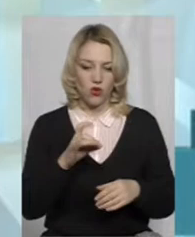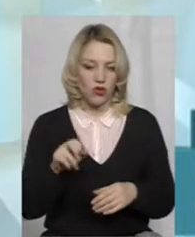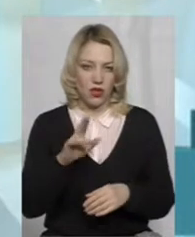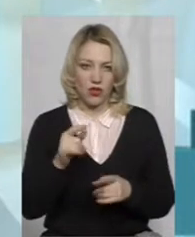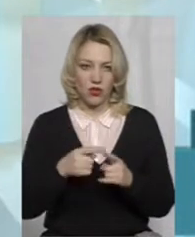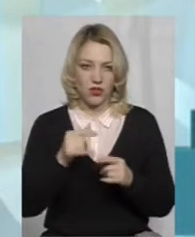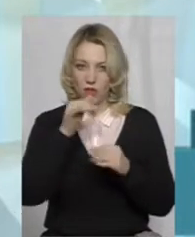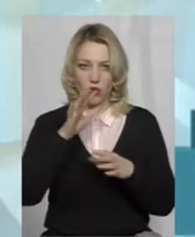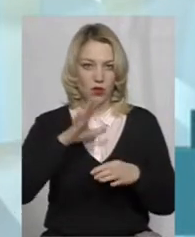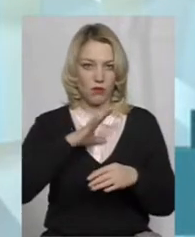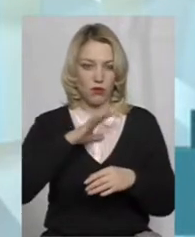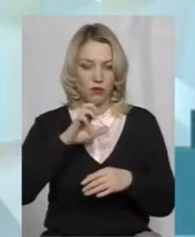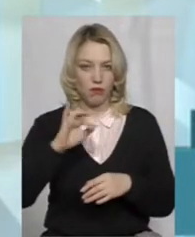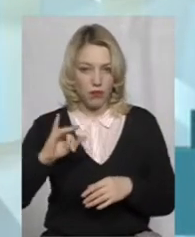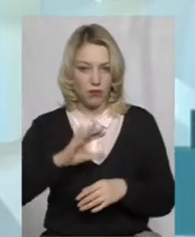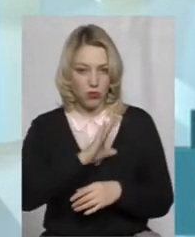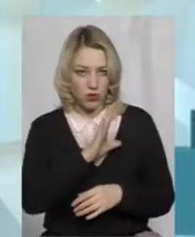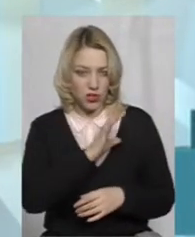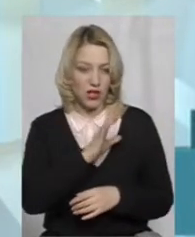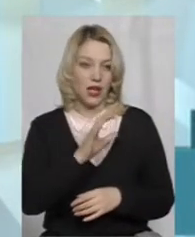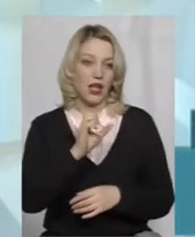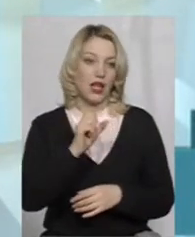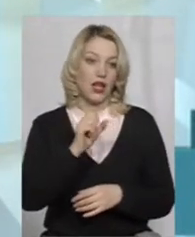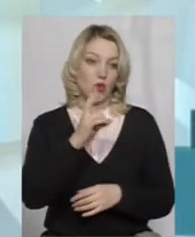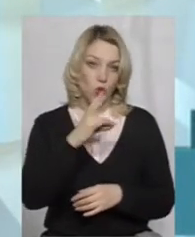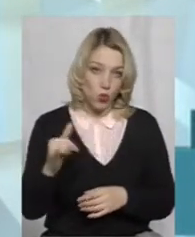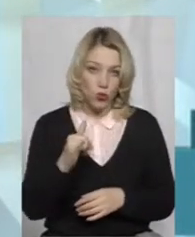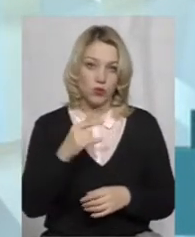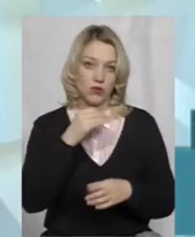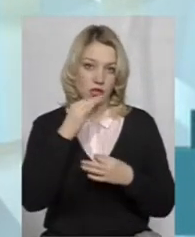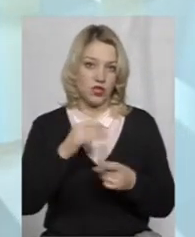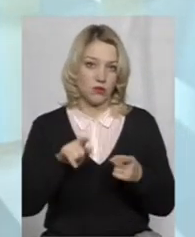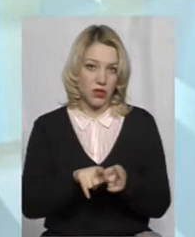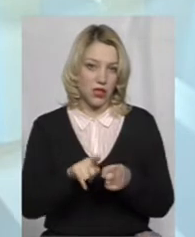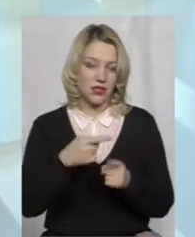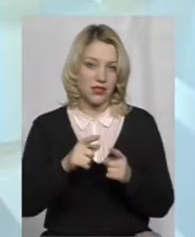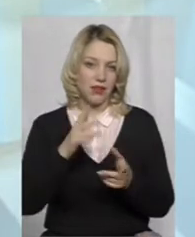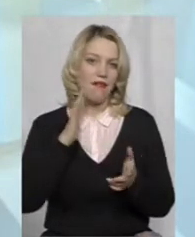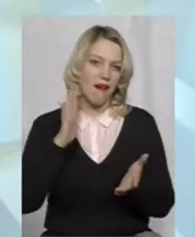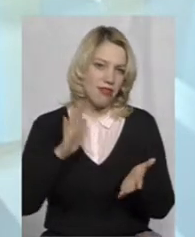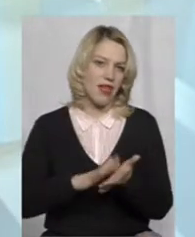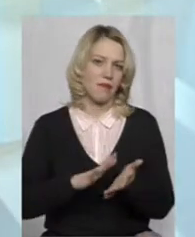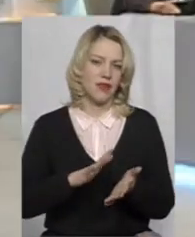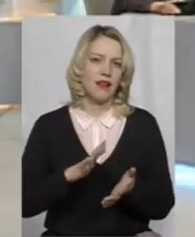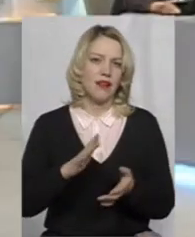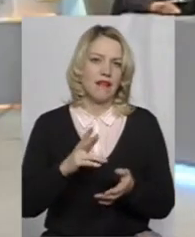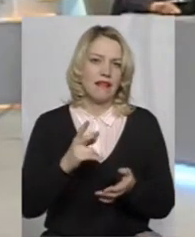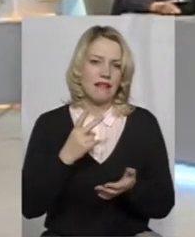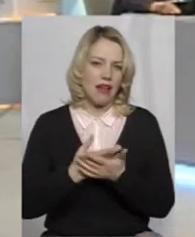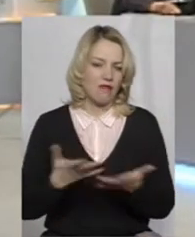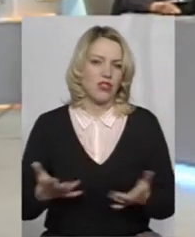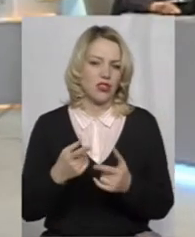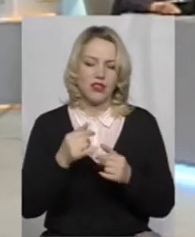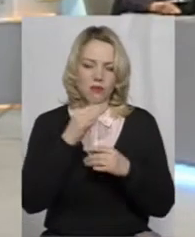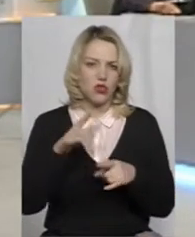це не могло відбутися. Ну, скажімо так, що це ганебне явище. Такого не може